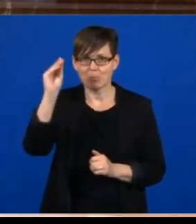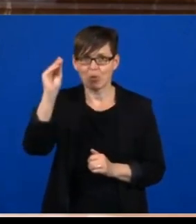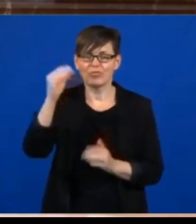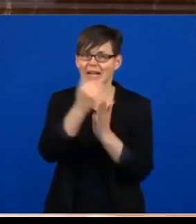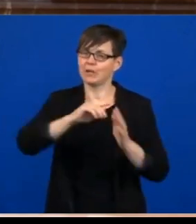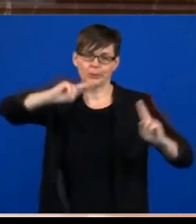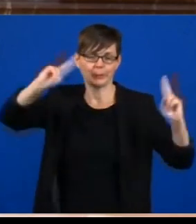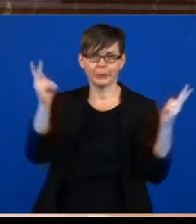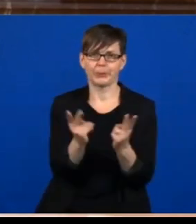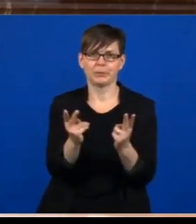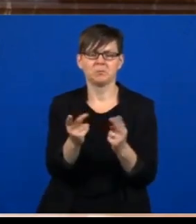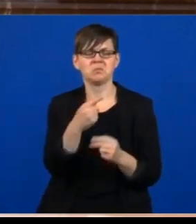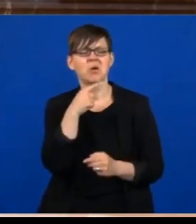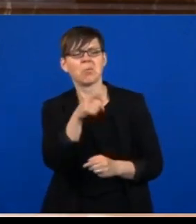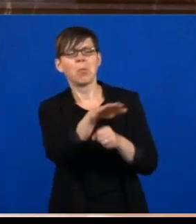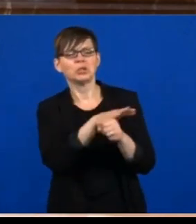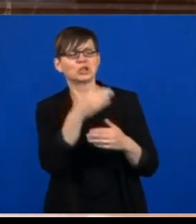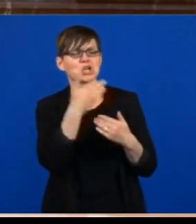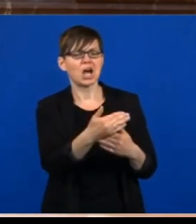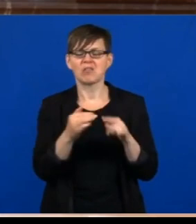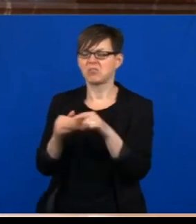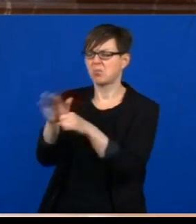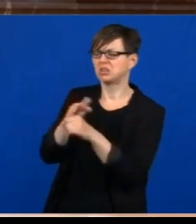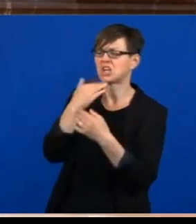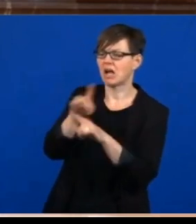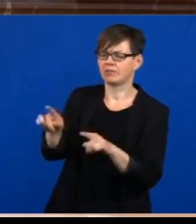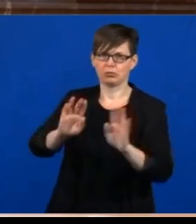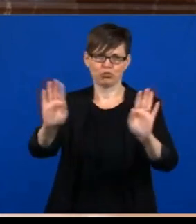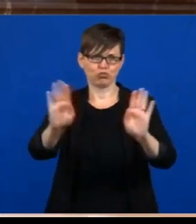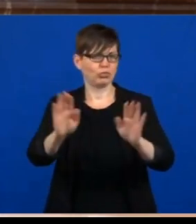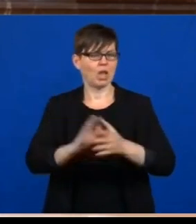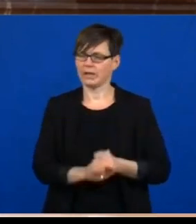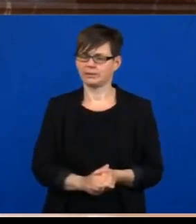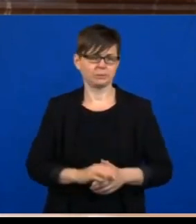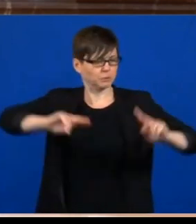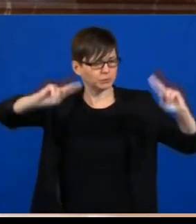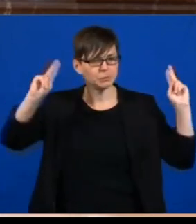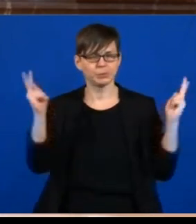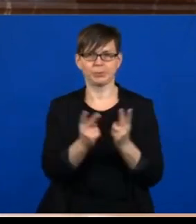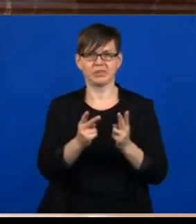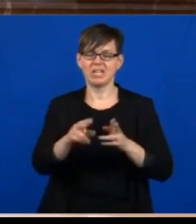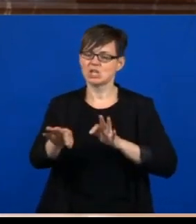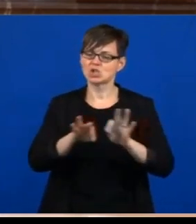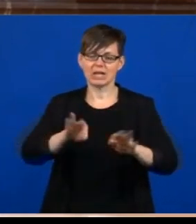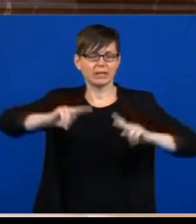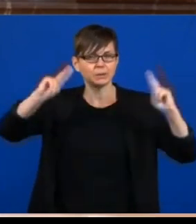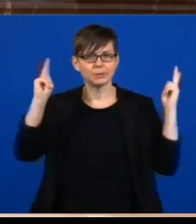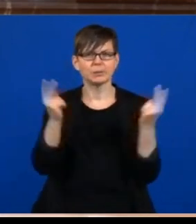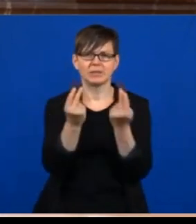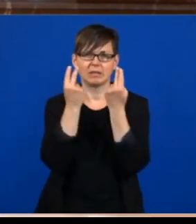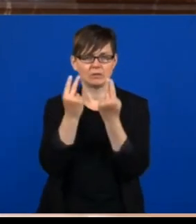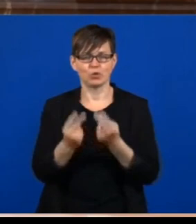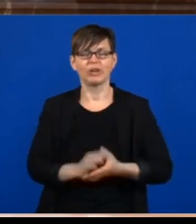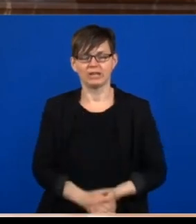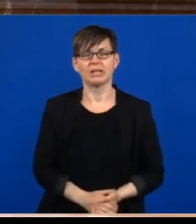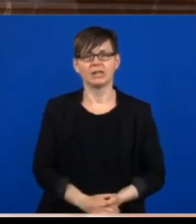bezirksbezogenen Regelungen treffen oder unterschiedliche Strategien innerhalb Hamburgs verfolgen, sondern